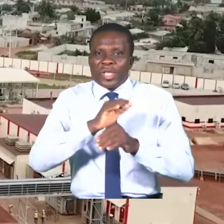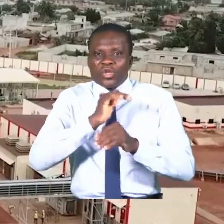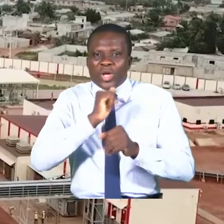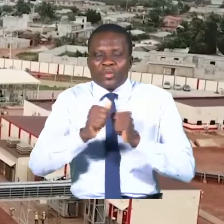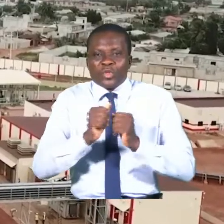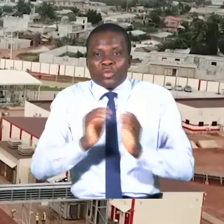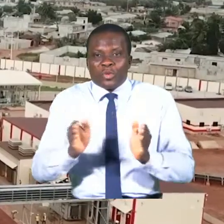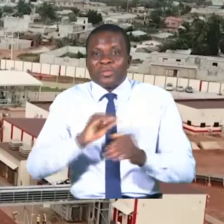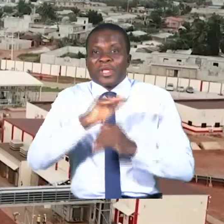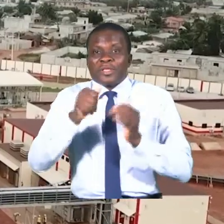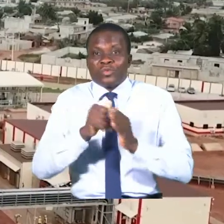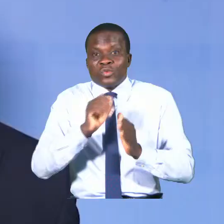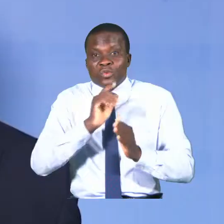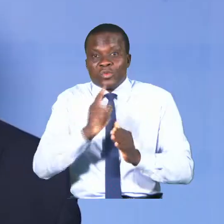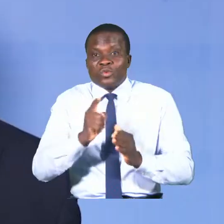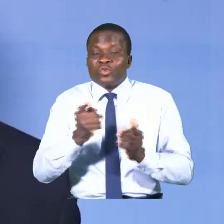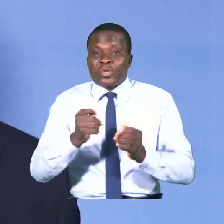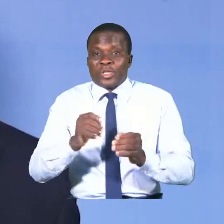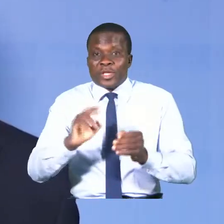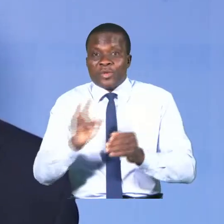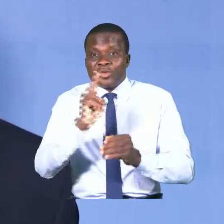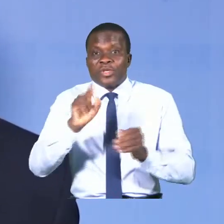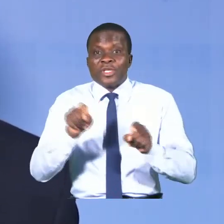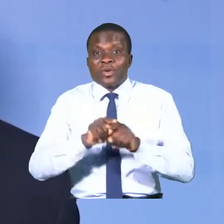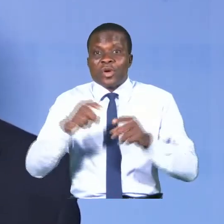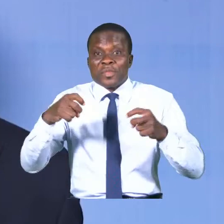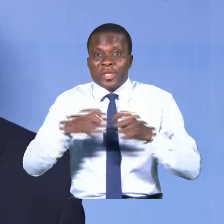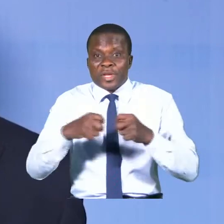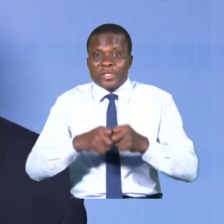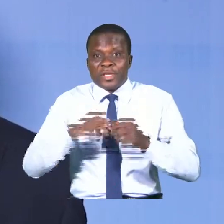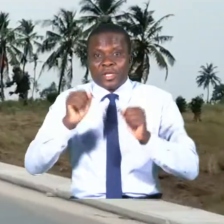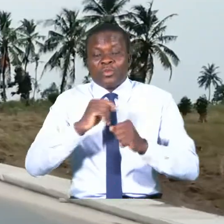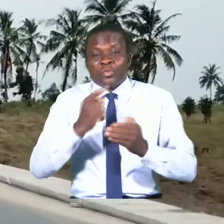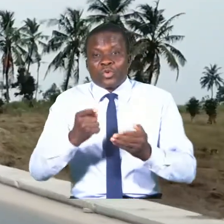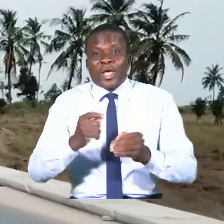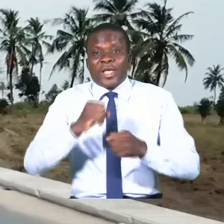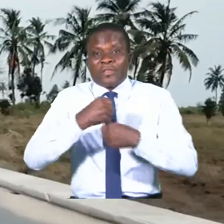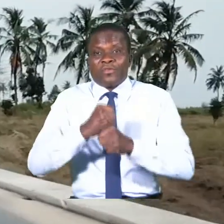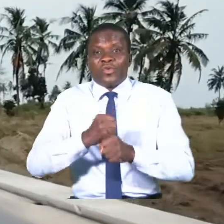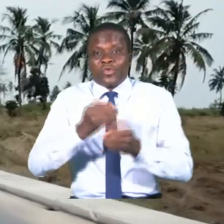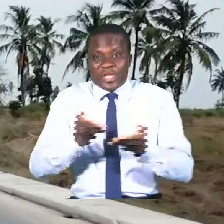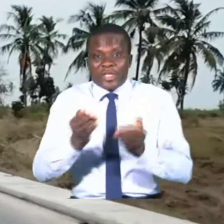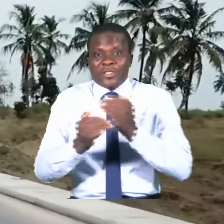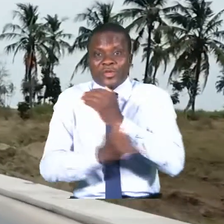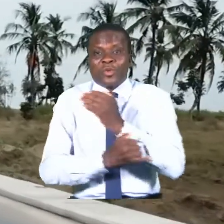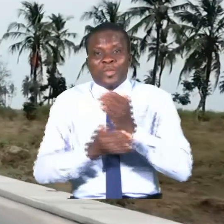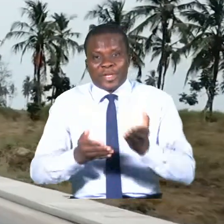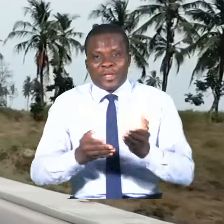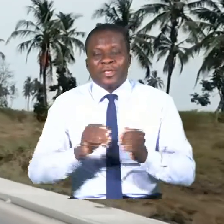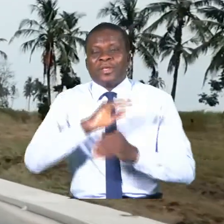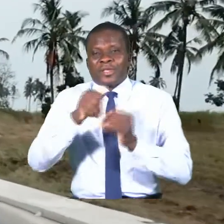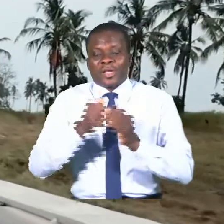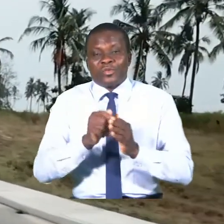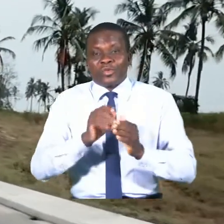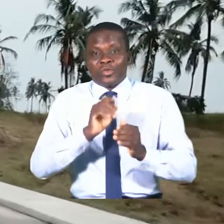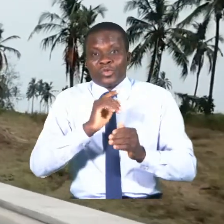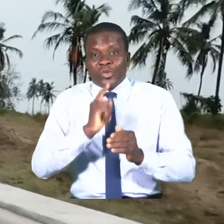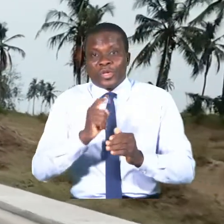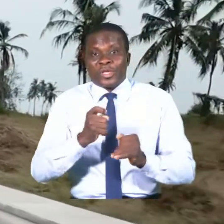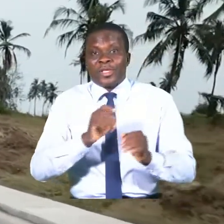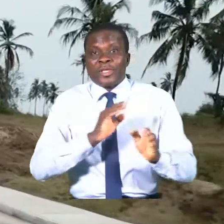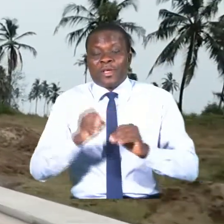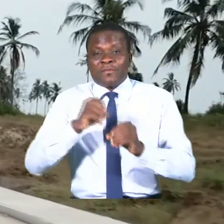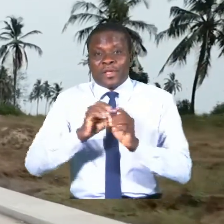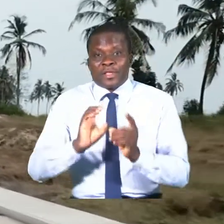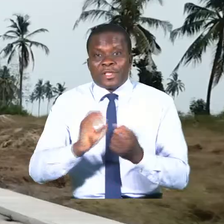C'est-à-dire que tout ce qui est consommé comme énergie pourra être produit dans notre pays. Ensuite, y a tout ce qui a été dans le cadre